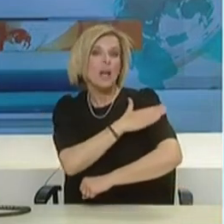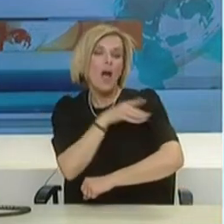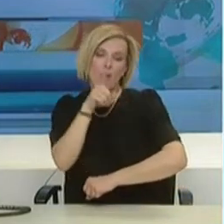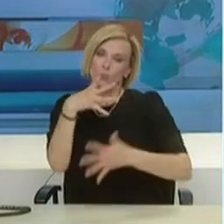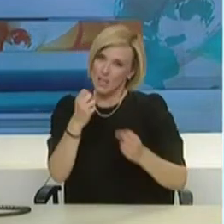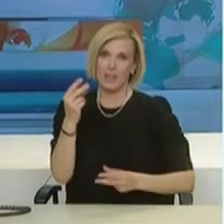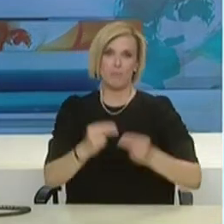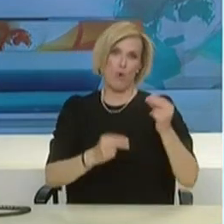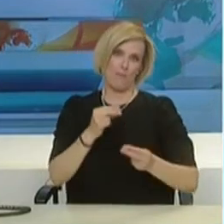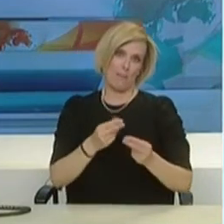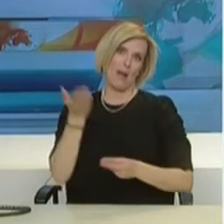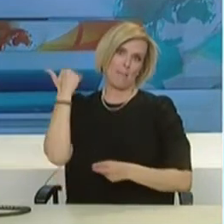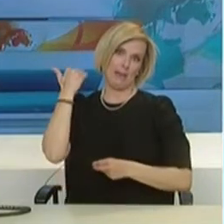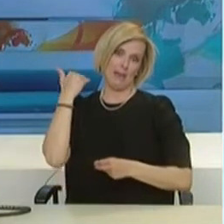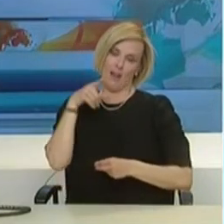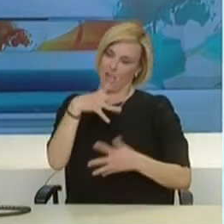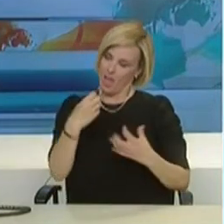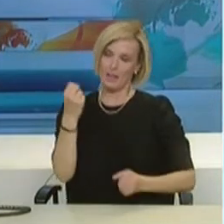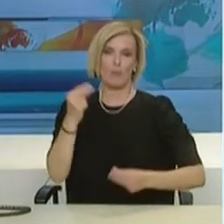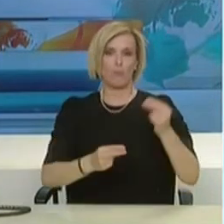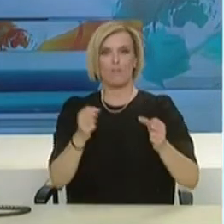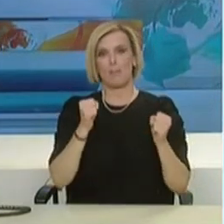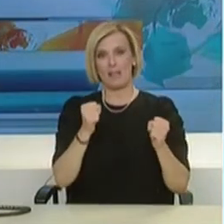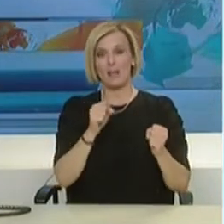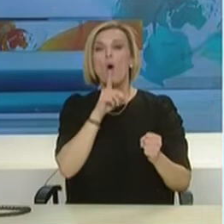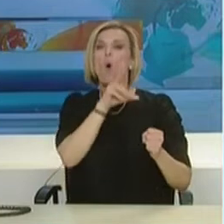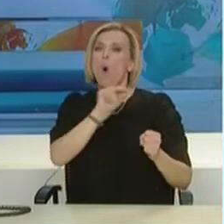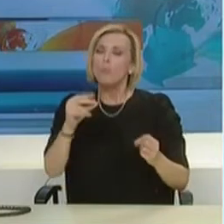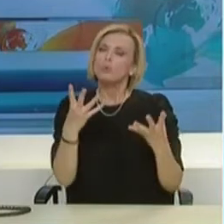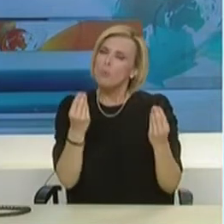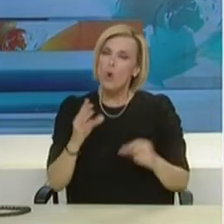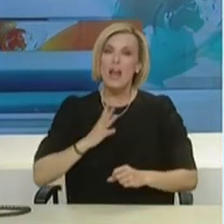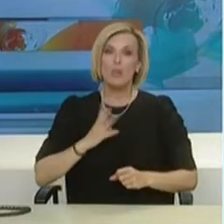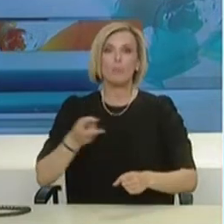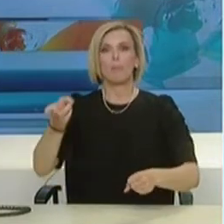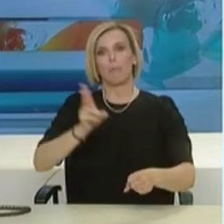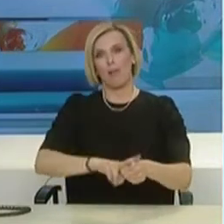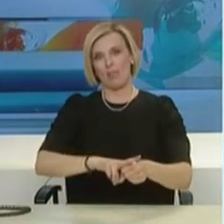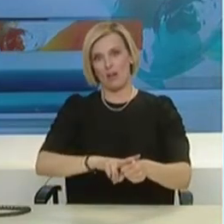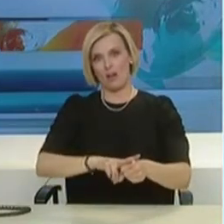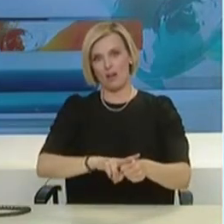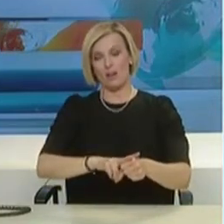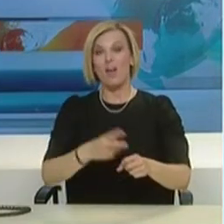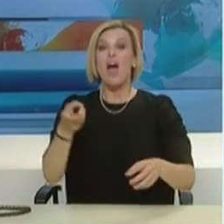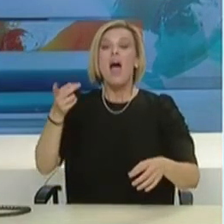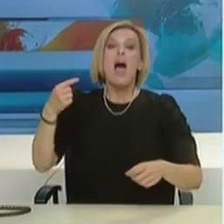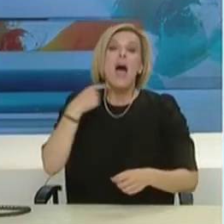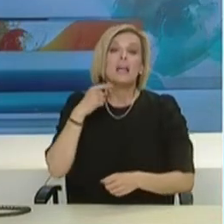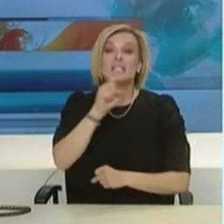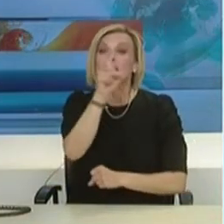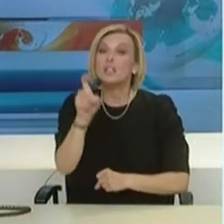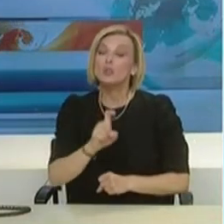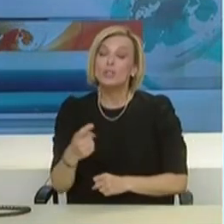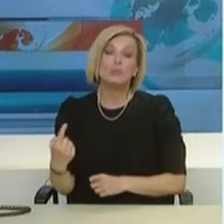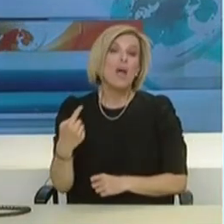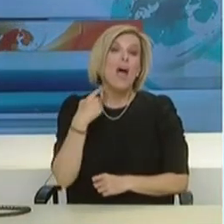πολλαπλά προβλήματα υγείας, όπως όλοι οι άνθρωποι, οι συνάνθρωποί μας που έχασαν την υγεία τους, που έχασαν τη ζωή τους, που